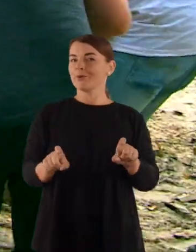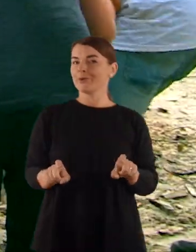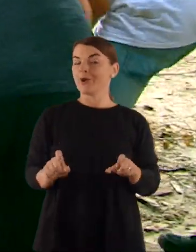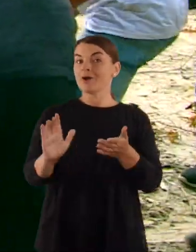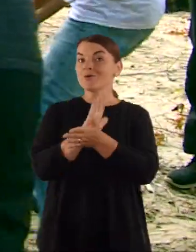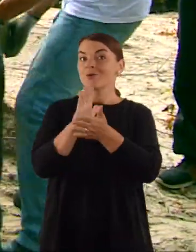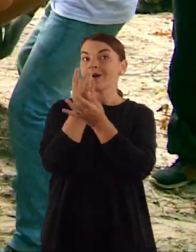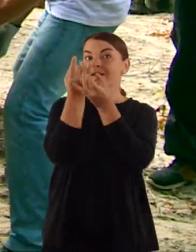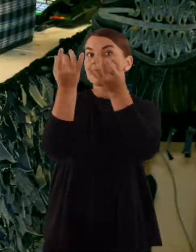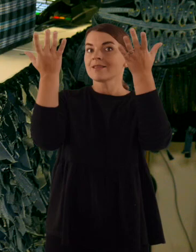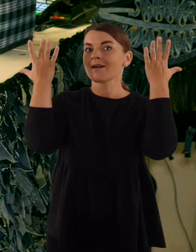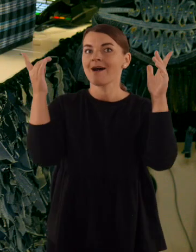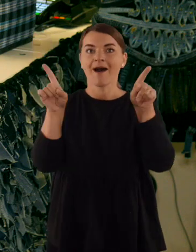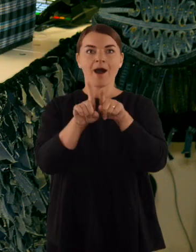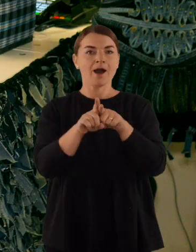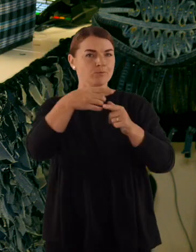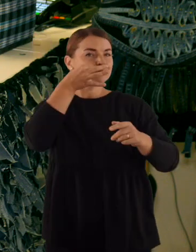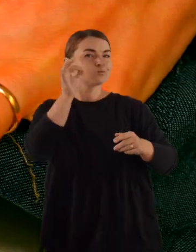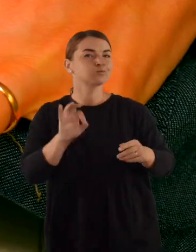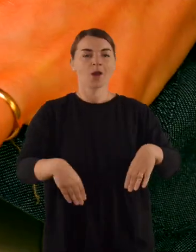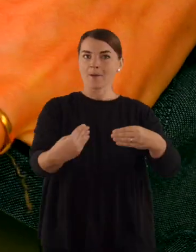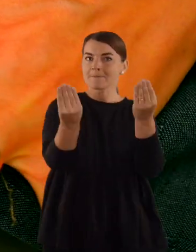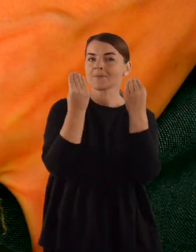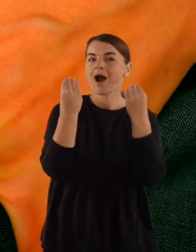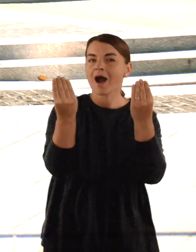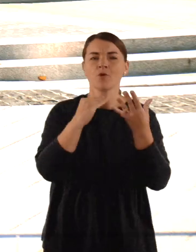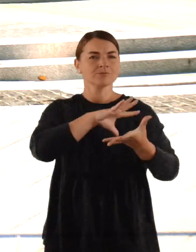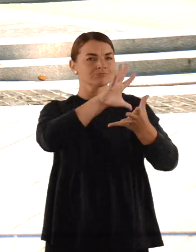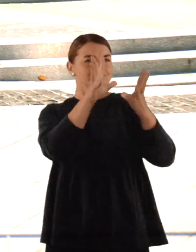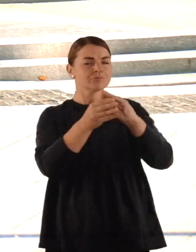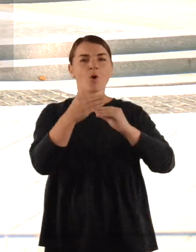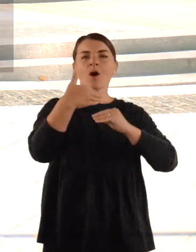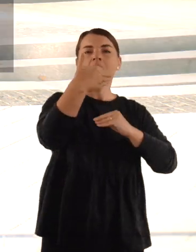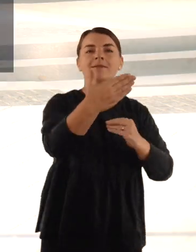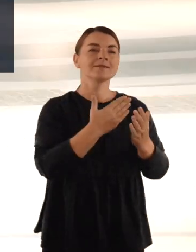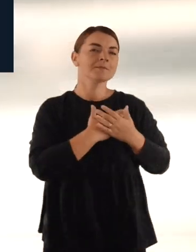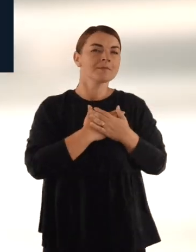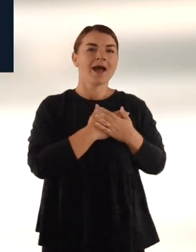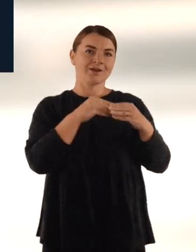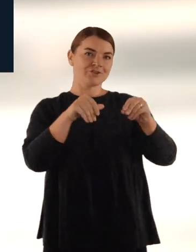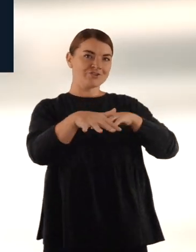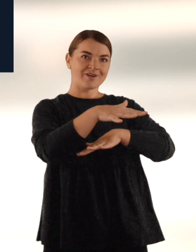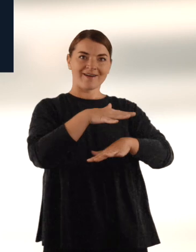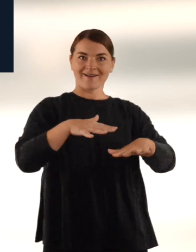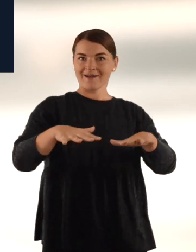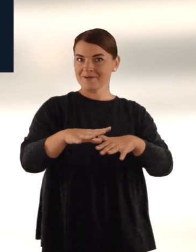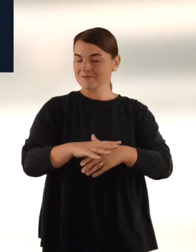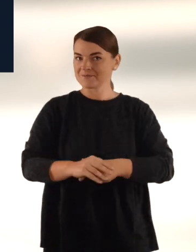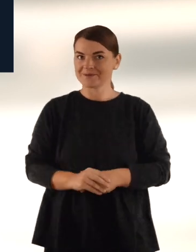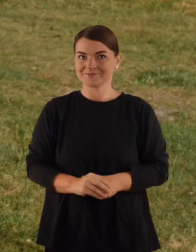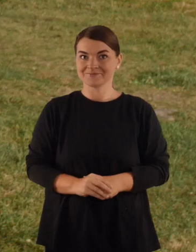Atliekų kultūra, tai jai pročiai ir pamokos, tai ateities ir menes žemėj pamatas.